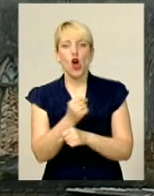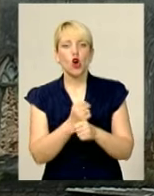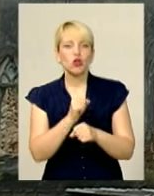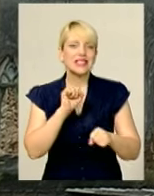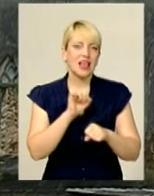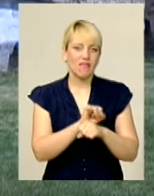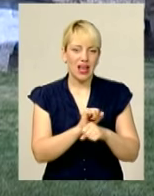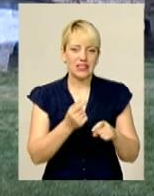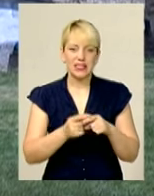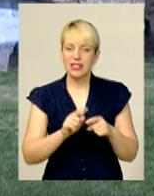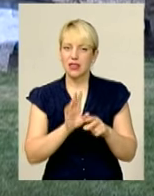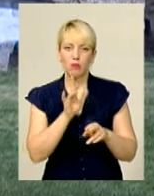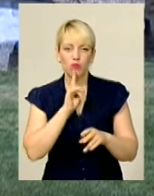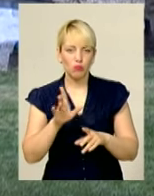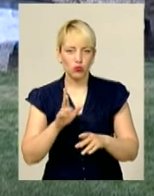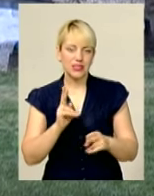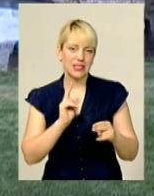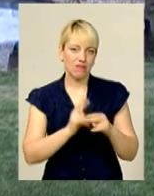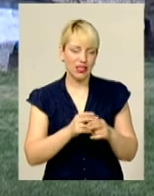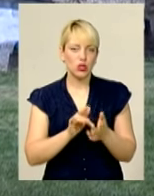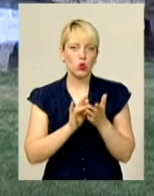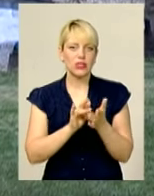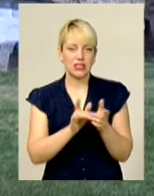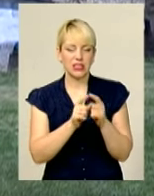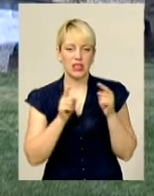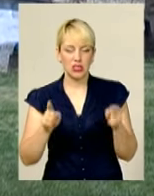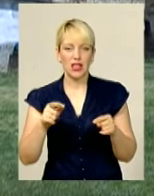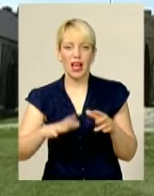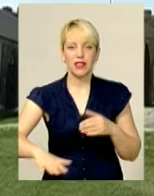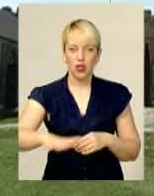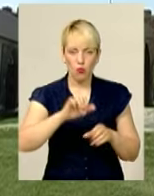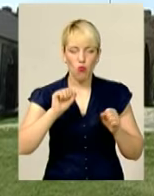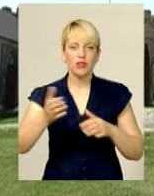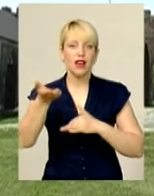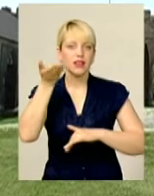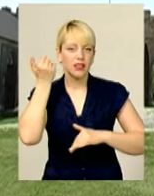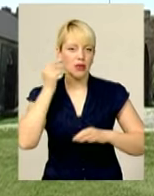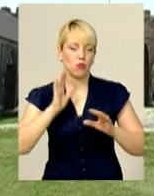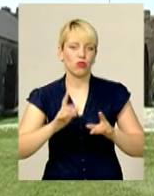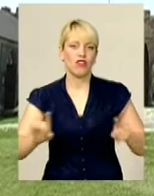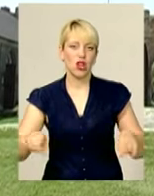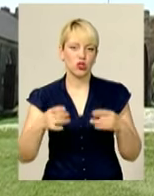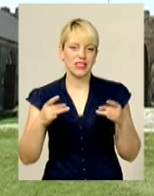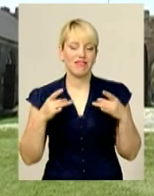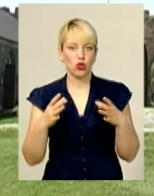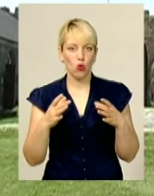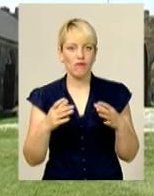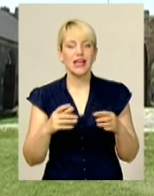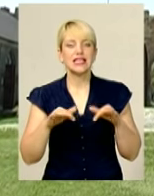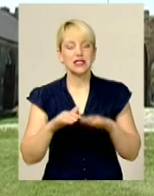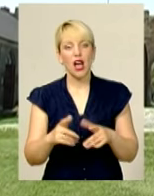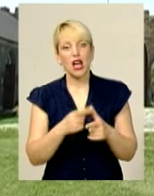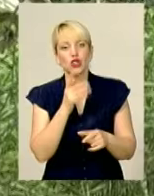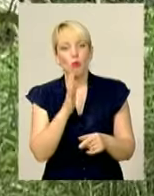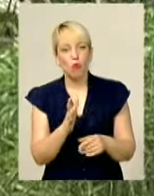на заваді туристичному сезону. Ба більше, на території заповідника можуть, як і раніше, влаштовувати святкові заходи. Утім, чи відбудеться у серпні